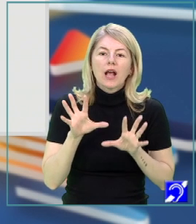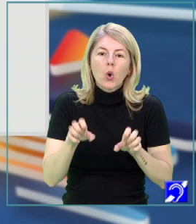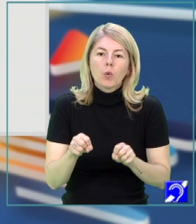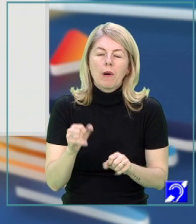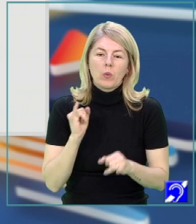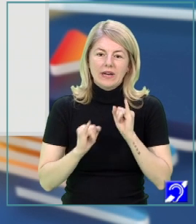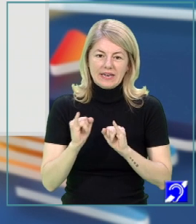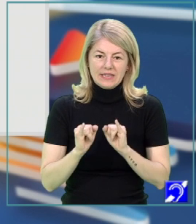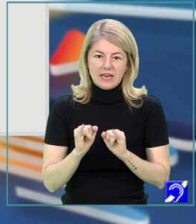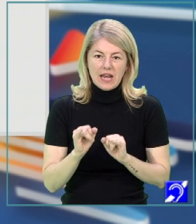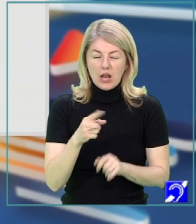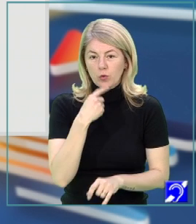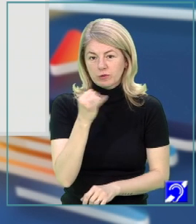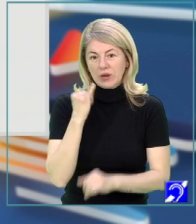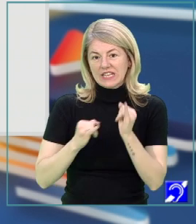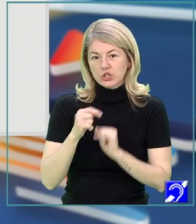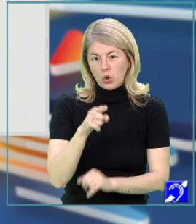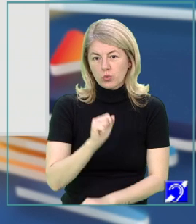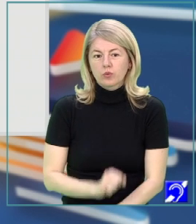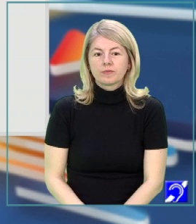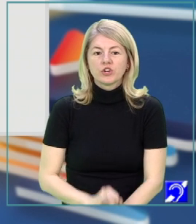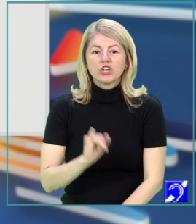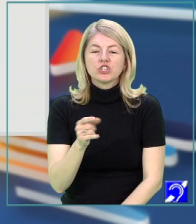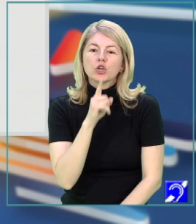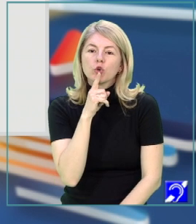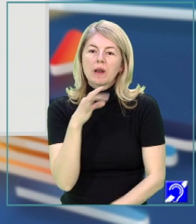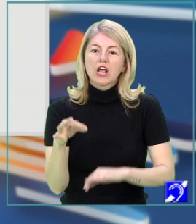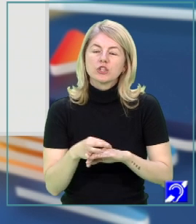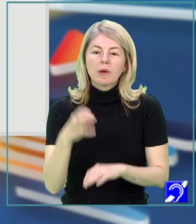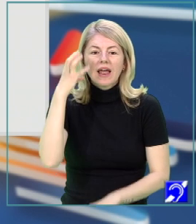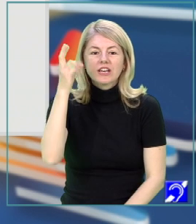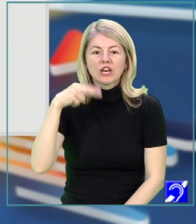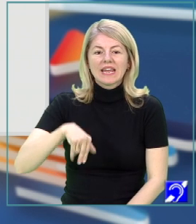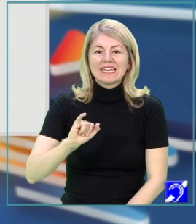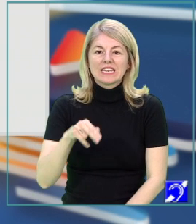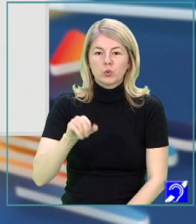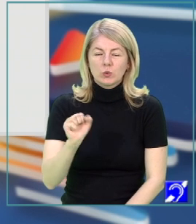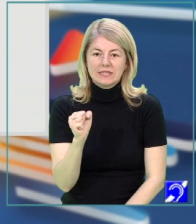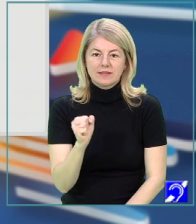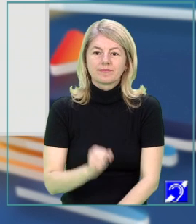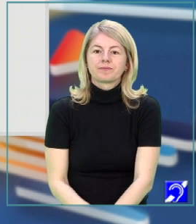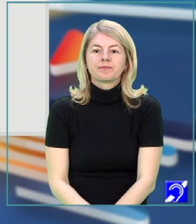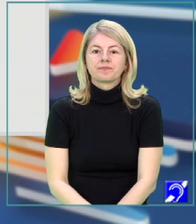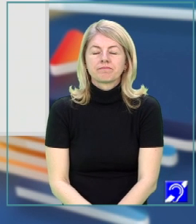ocupau grădinile conform istoricului Diodornii Sicilia și numele soției regelui Ninus.